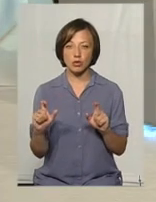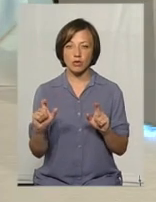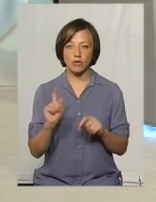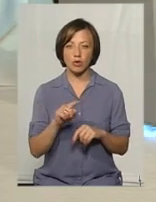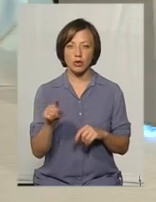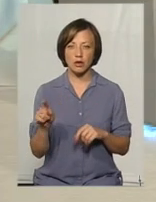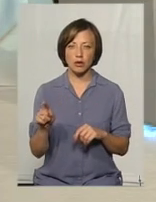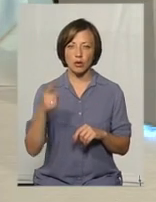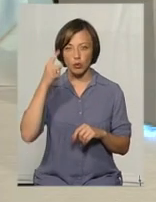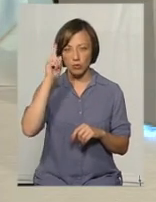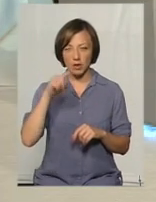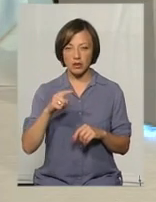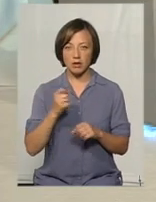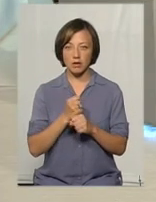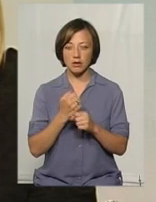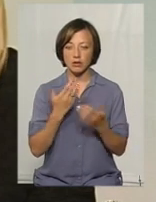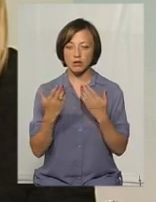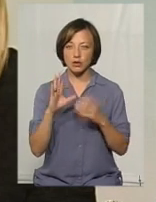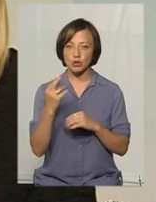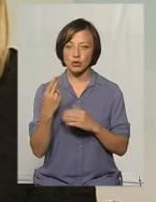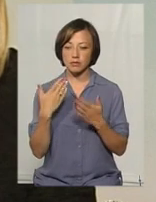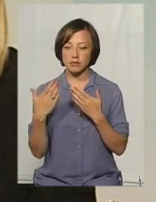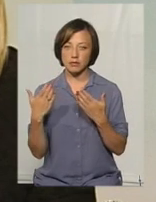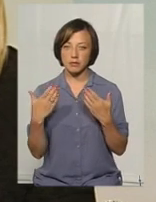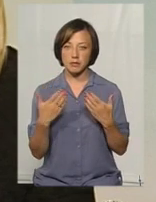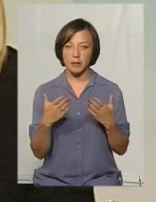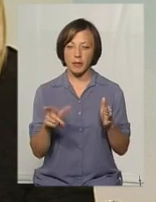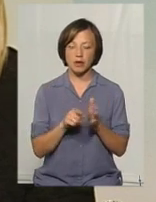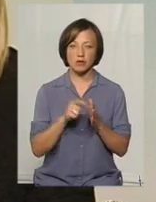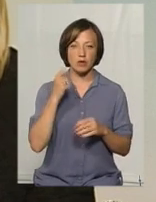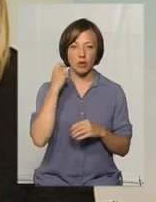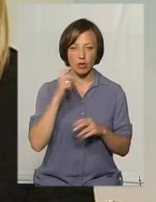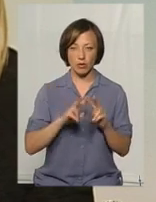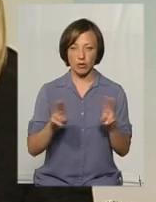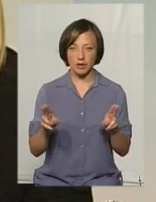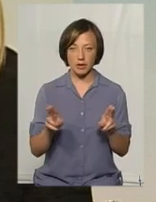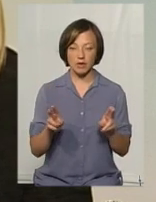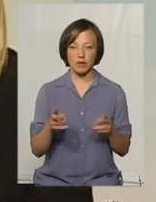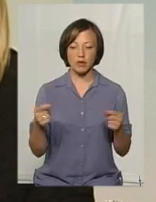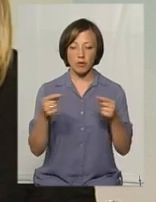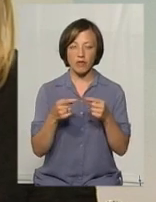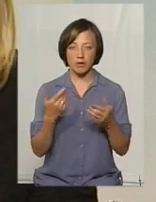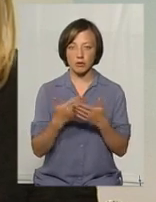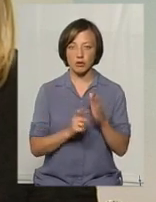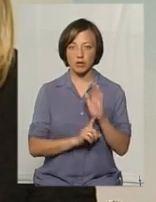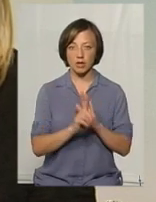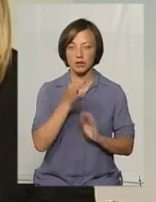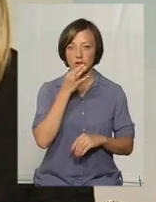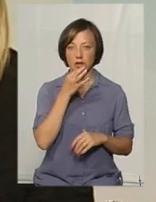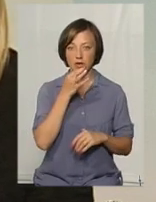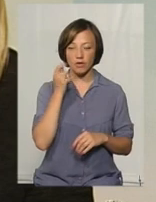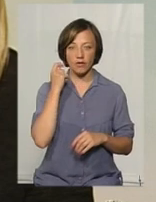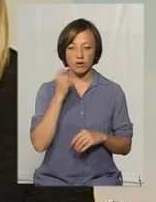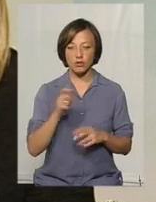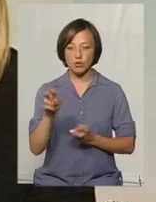уміють налагоджувати оці соціальні контакти з однолітками. Відповідно до того віку, якщо починати це з раннього віку, вони